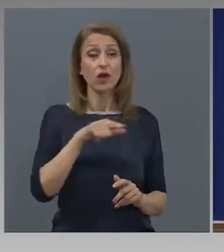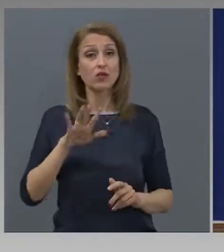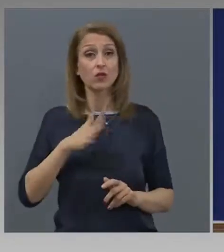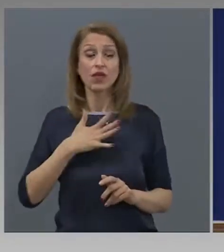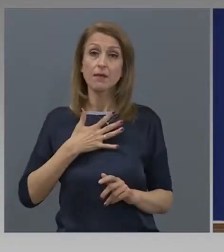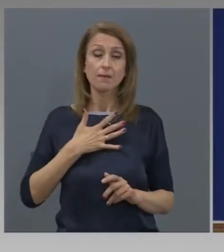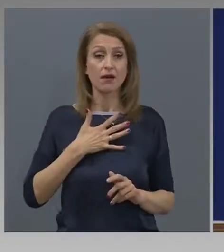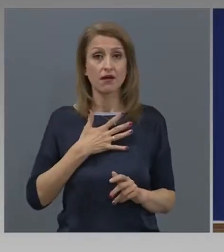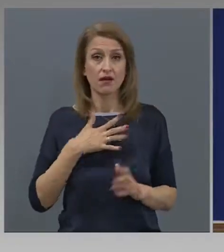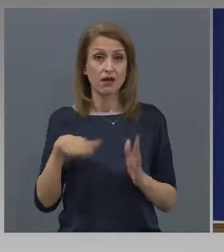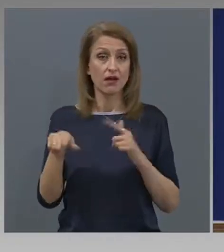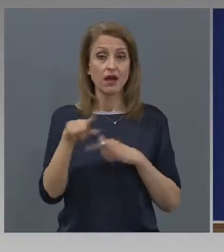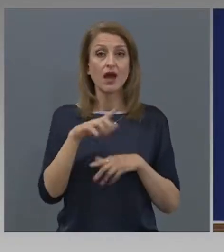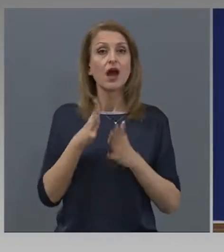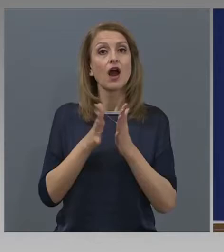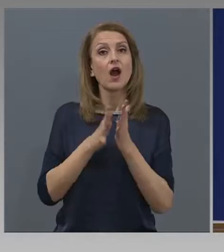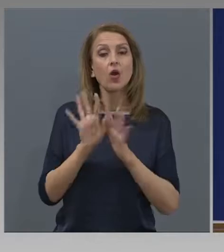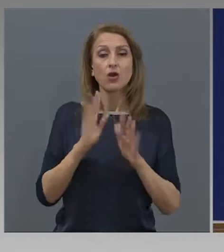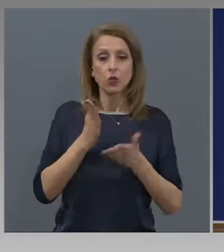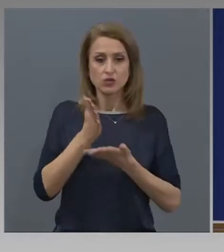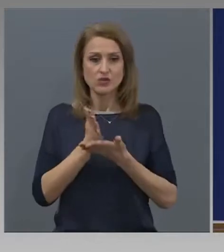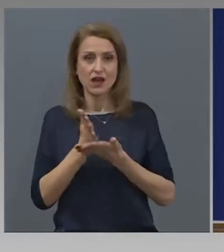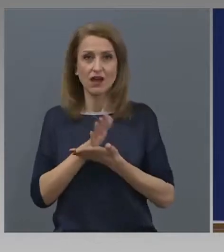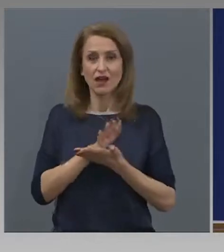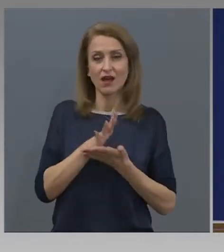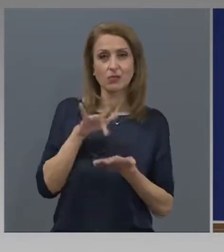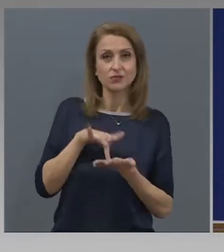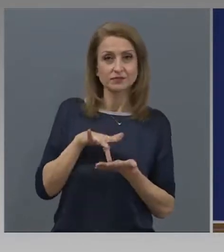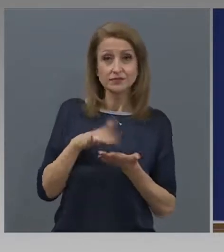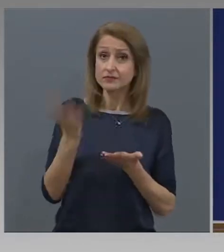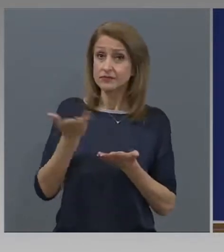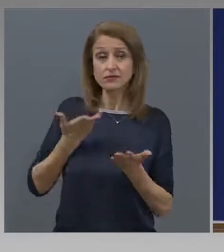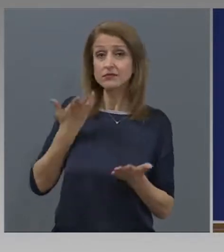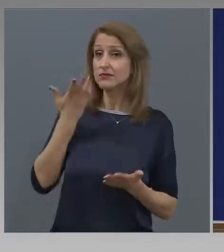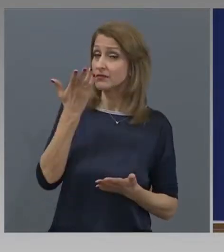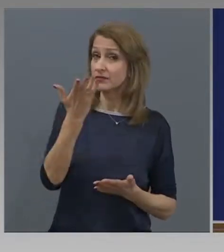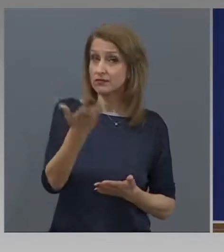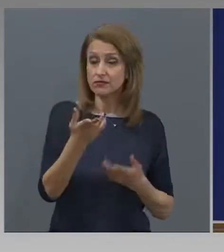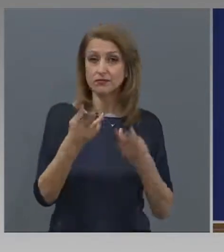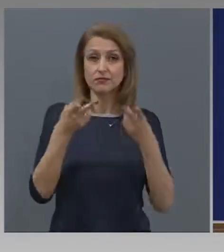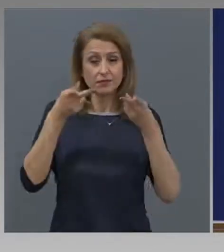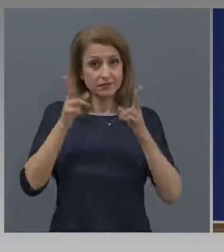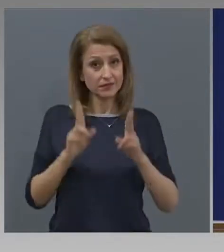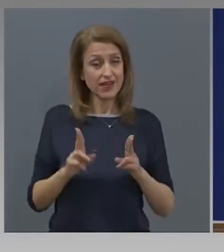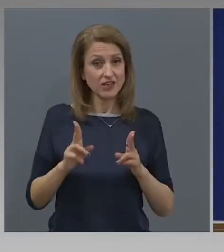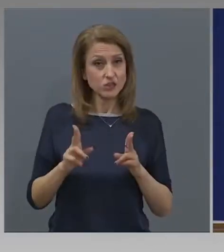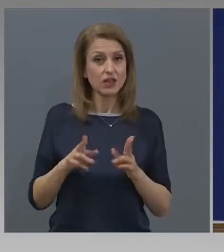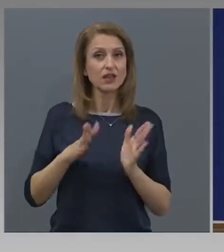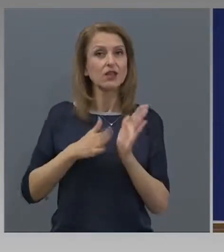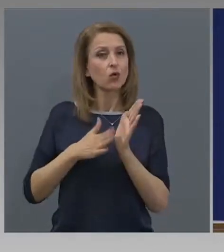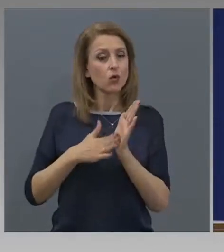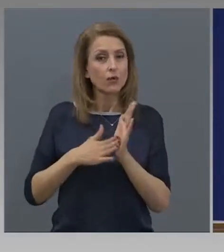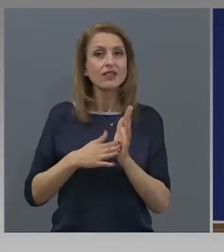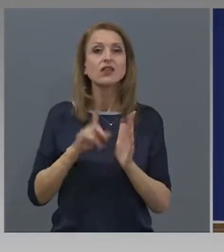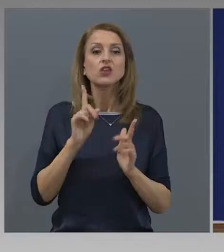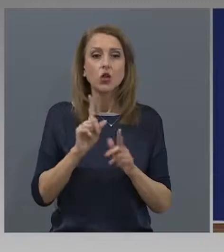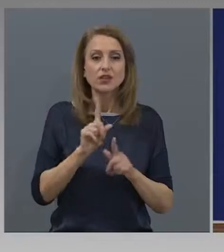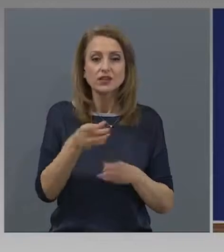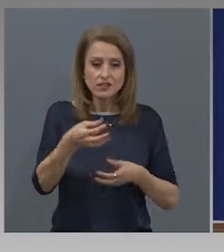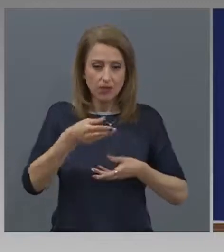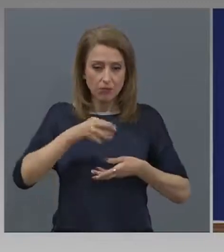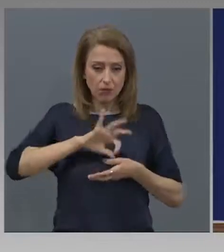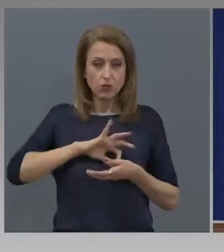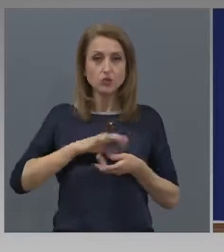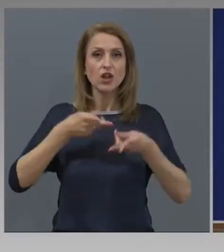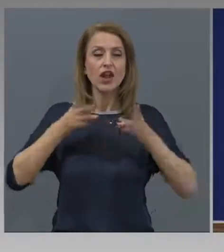останали в гранична ситуация, т.е. подали са си документите, но не са получили все